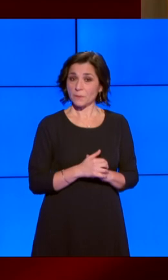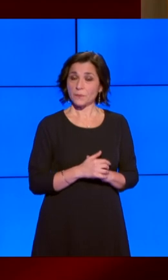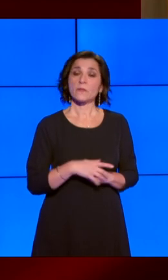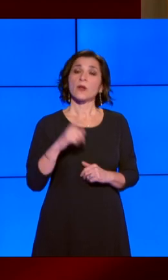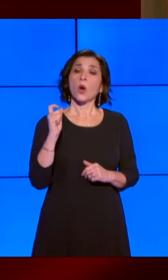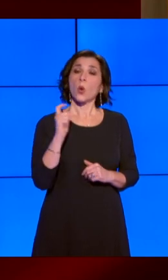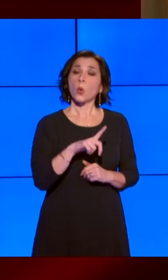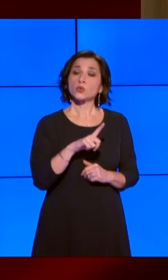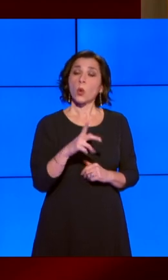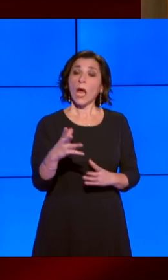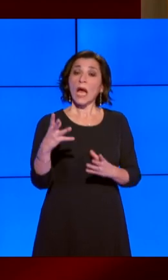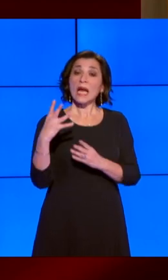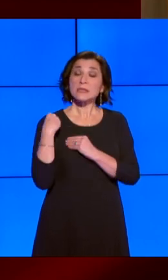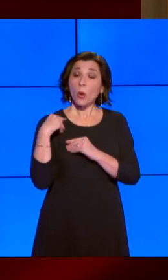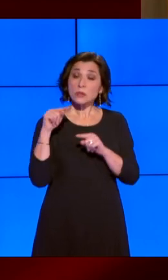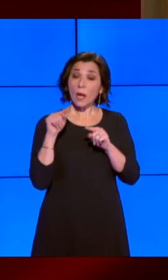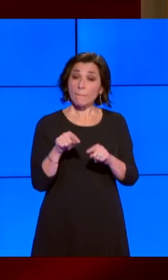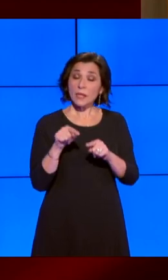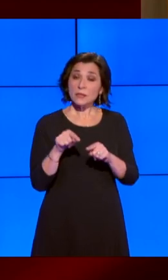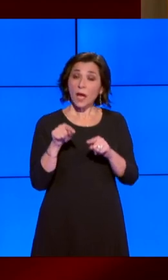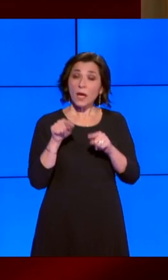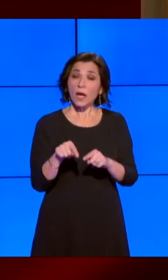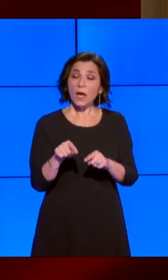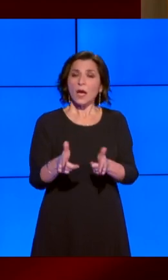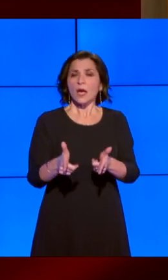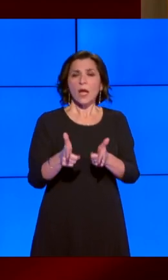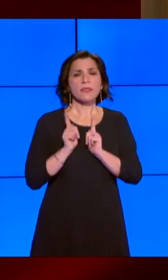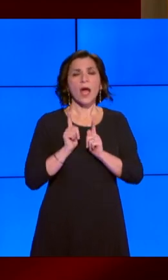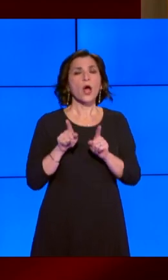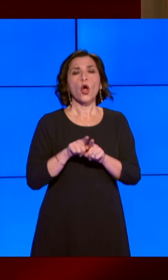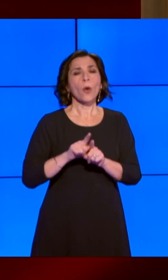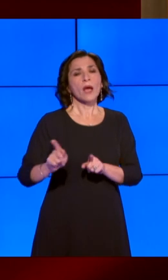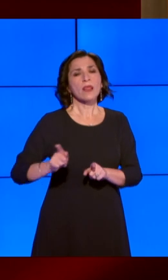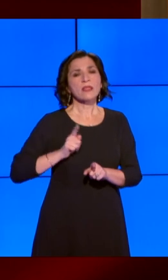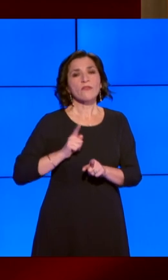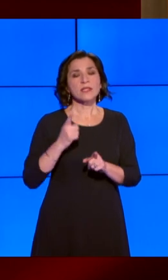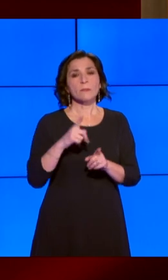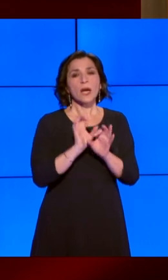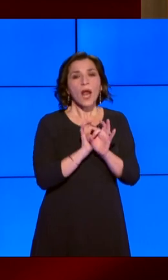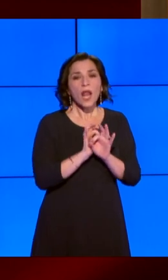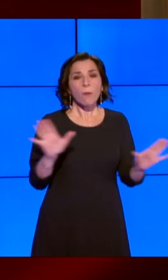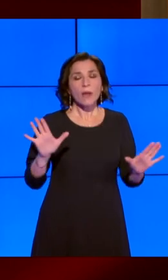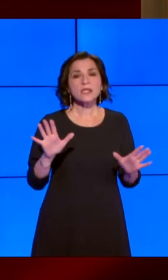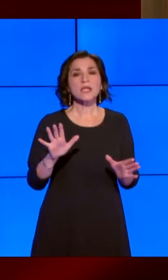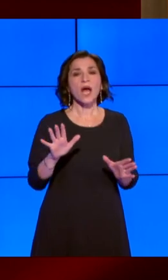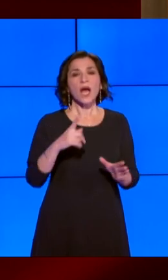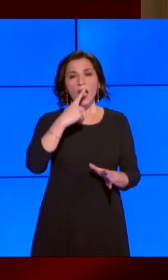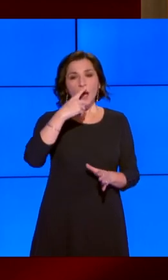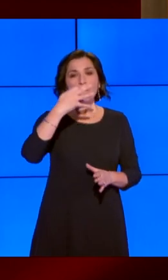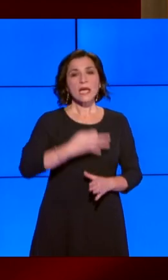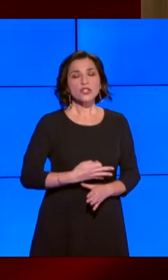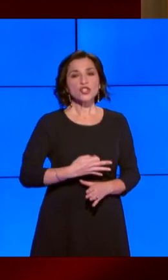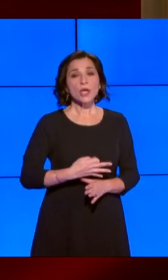costituisce il più forte presidio di libertà e di difesa dei principi su cui si fonda la Repubblica.